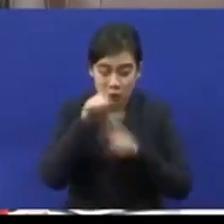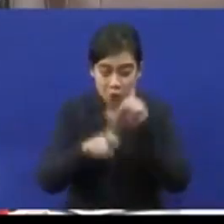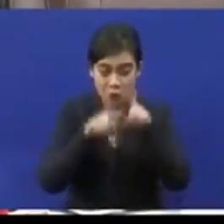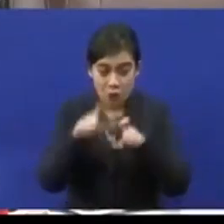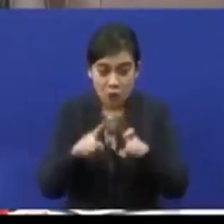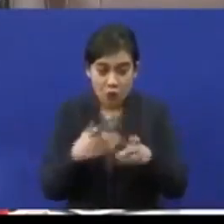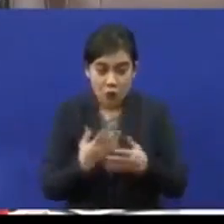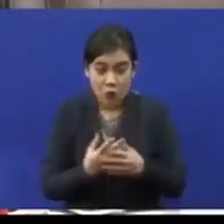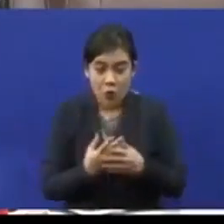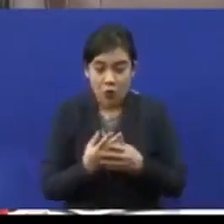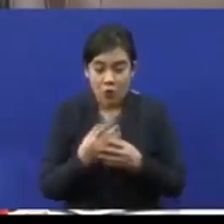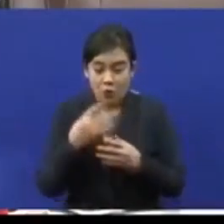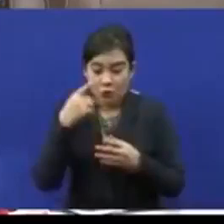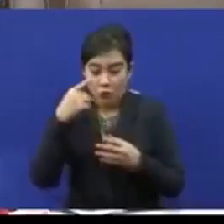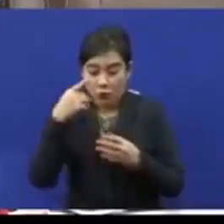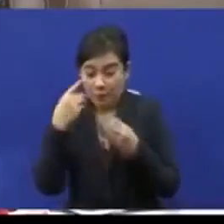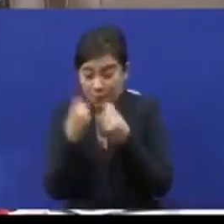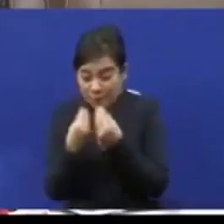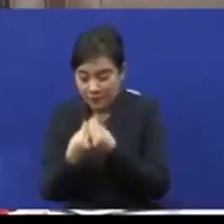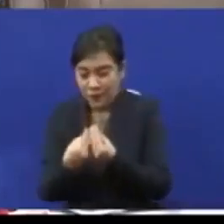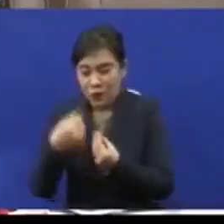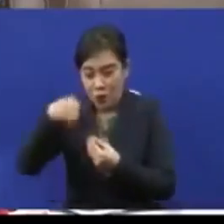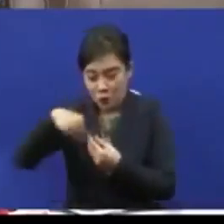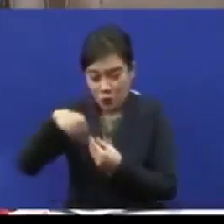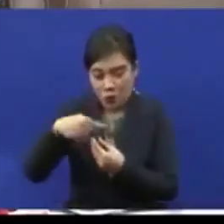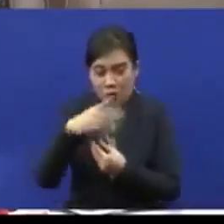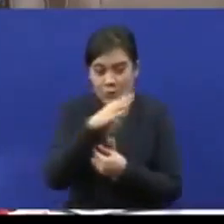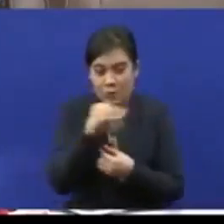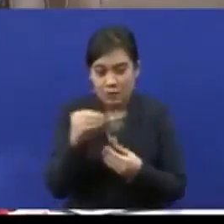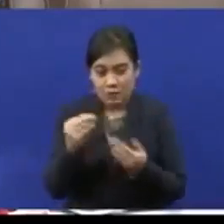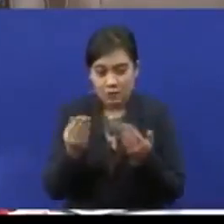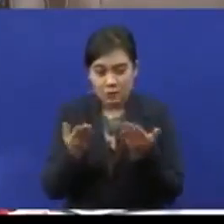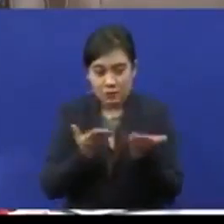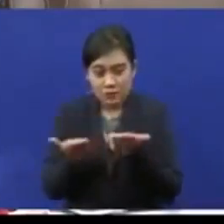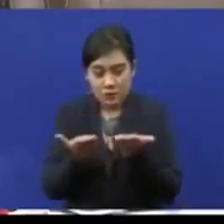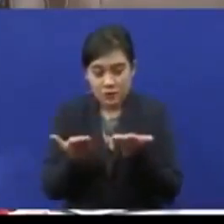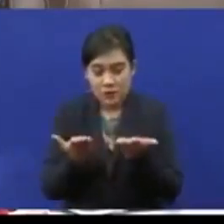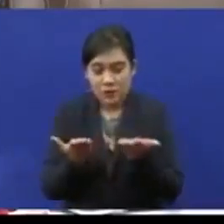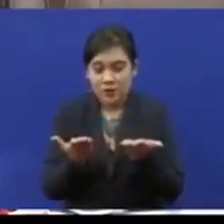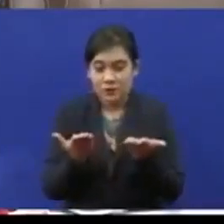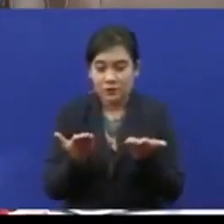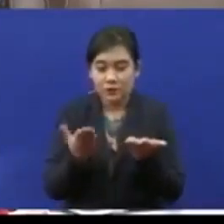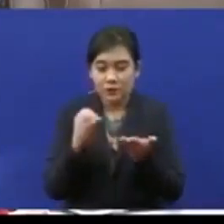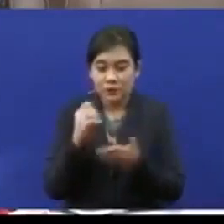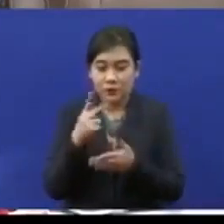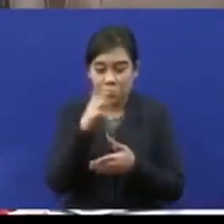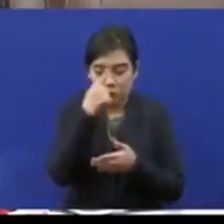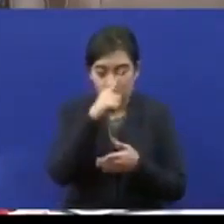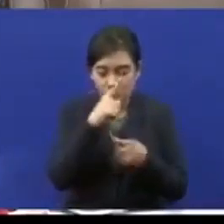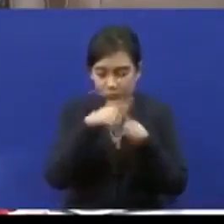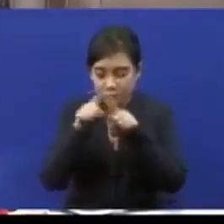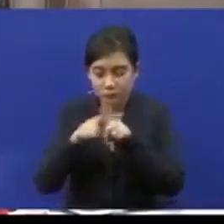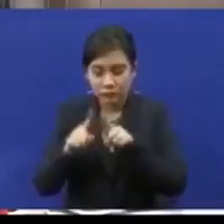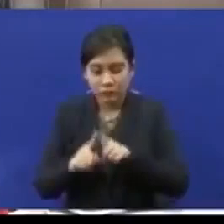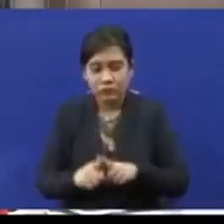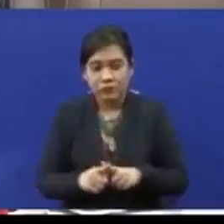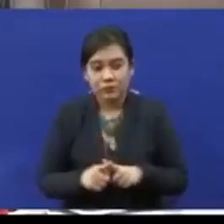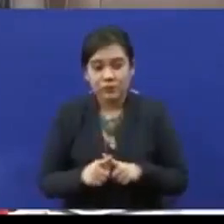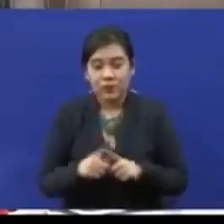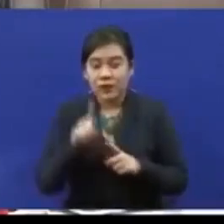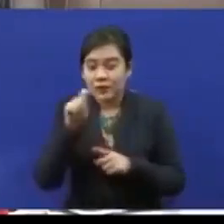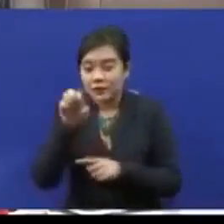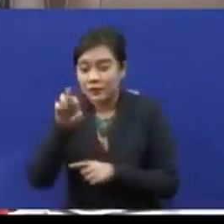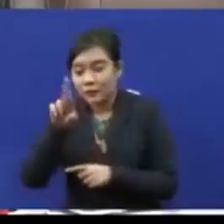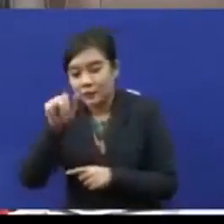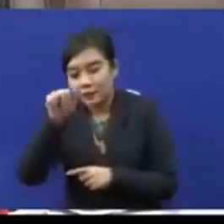kuantiti, kualiti dan accessibility pengkhidmatan OKU daripada beberapa aspek. Diagnosis, rawatan ataupun terapi,